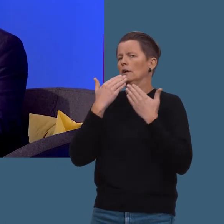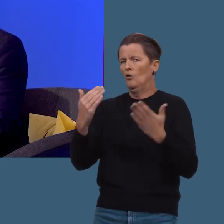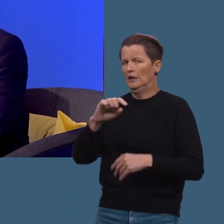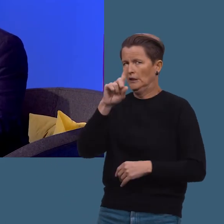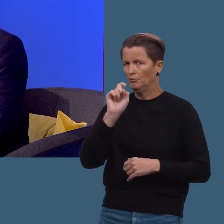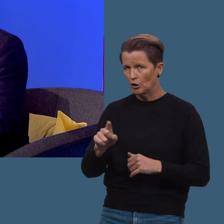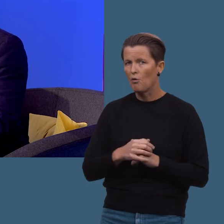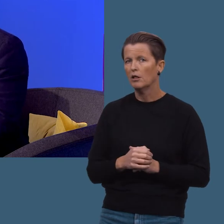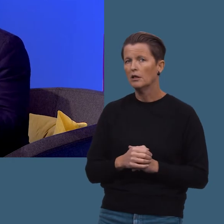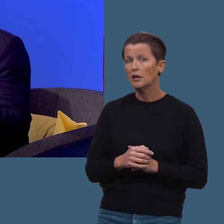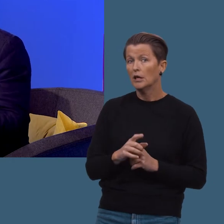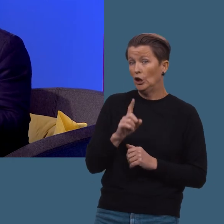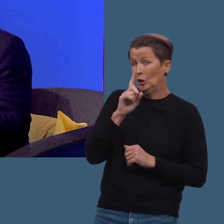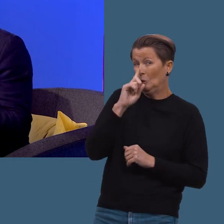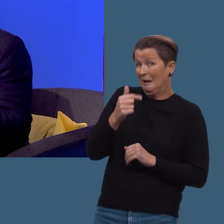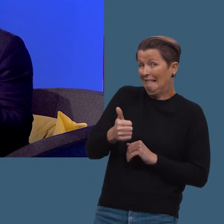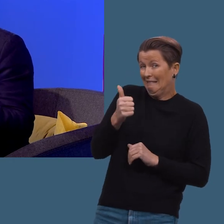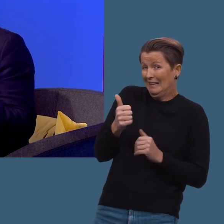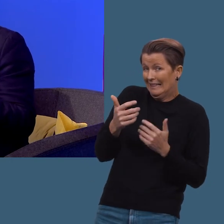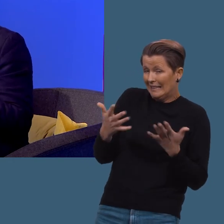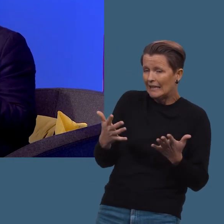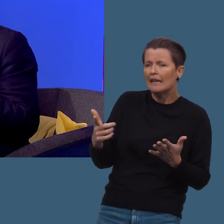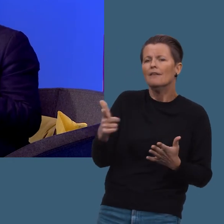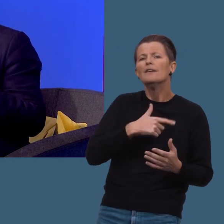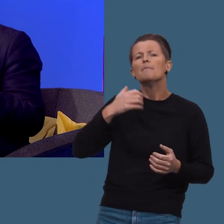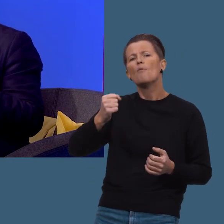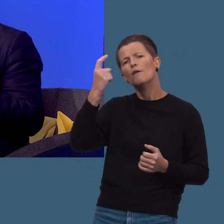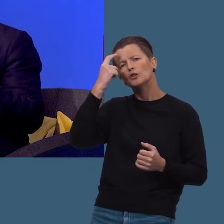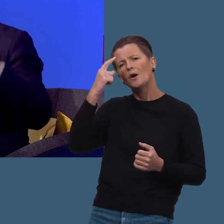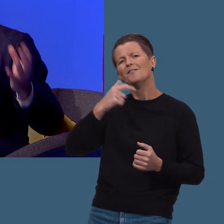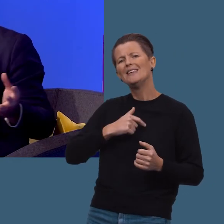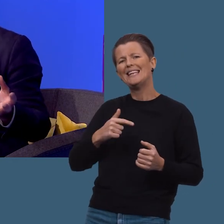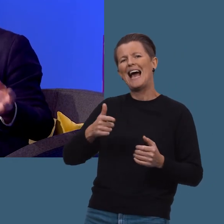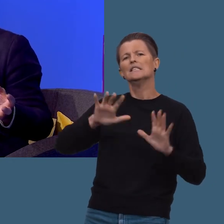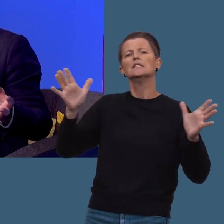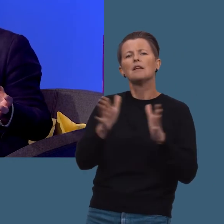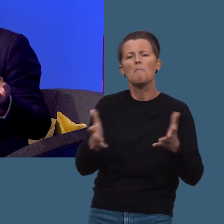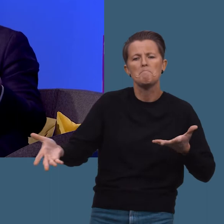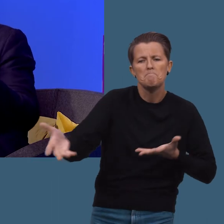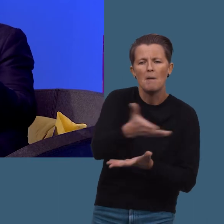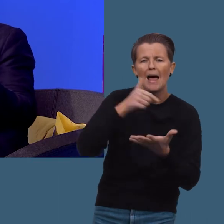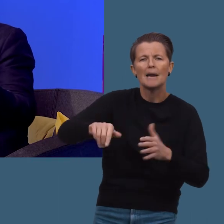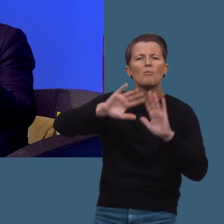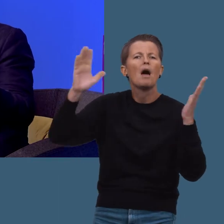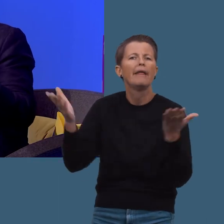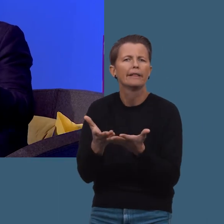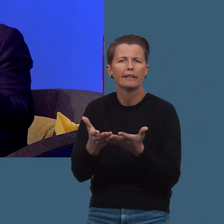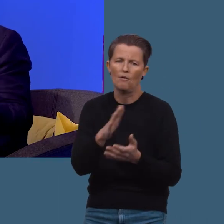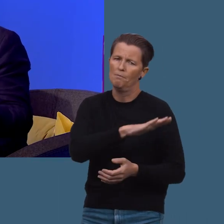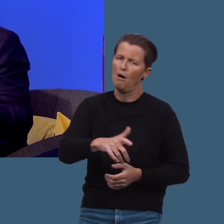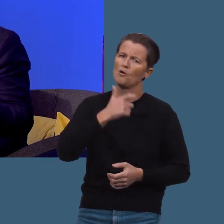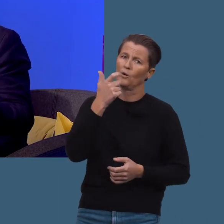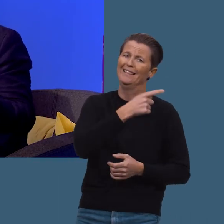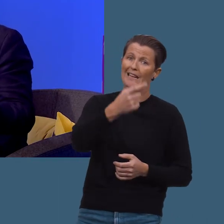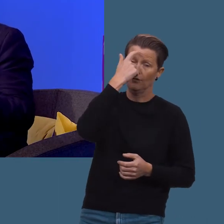Kjempegodt spørsmål. Jeg tror at noe av det viktigste med det er å forstå at vi er sammen på denne planeten. Og det er noe barn og unge forstår bedre enn de aller